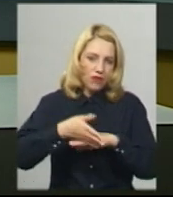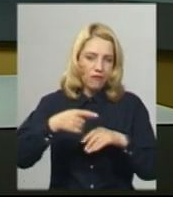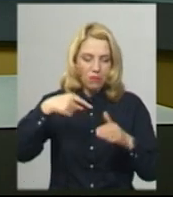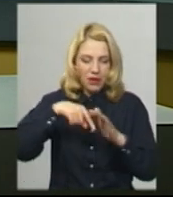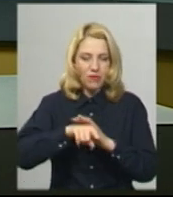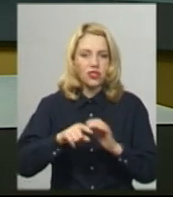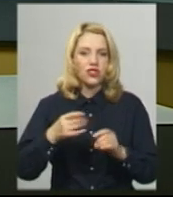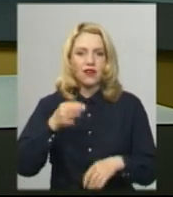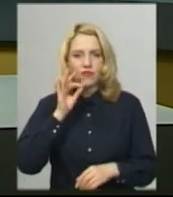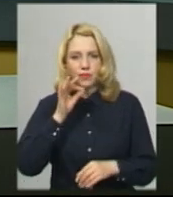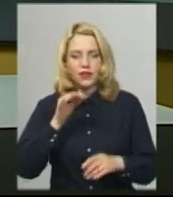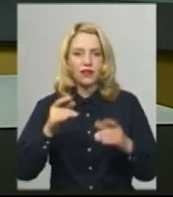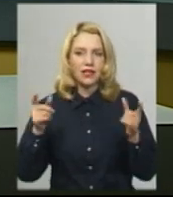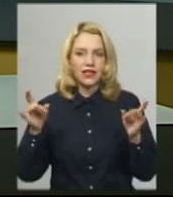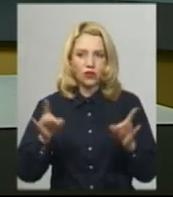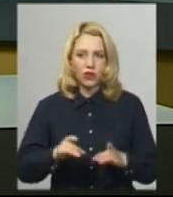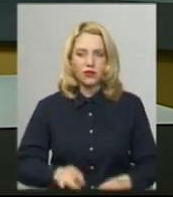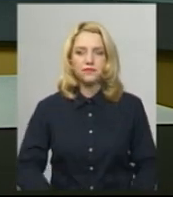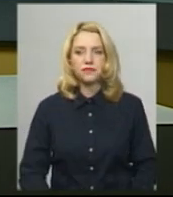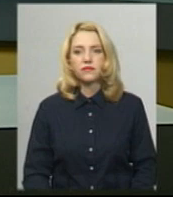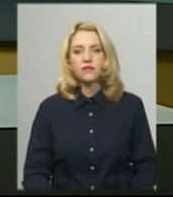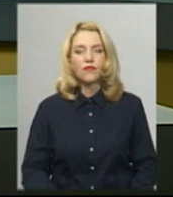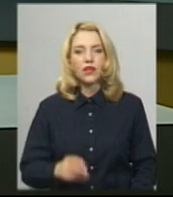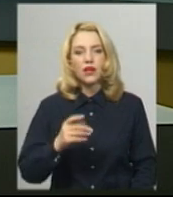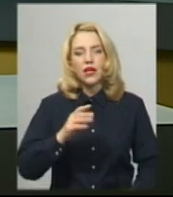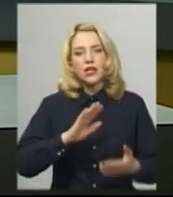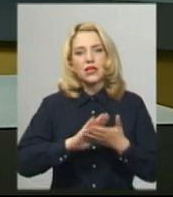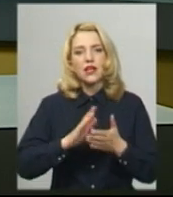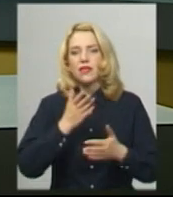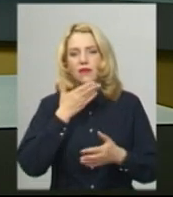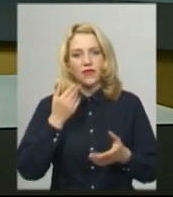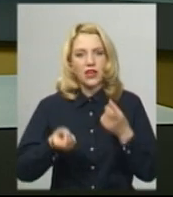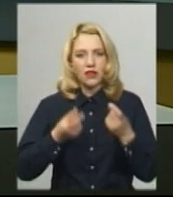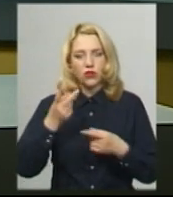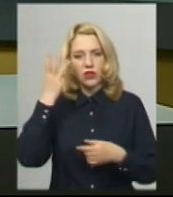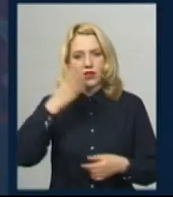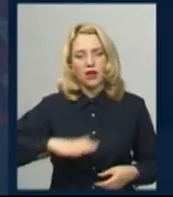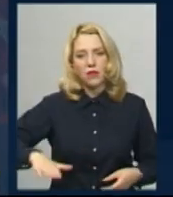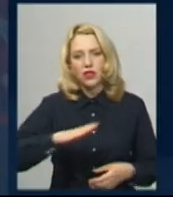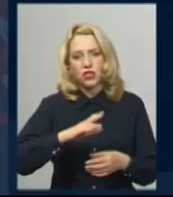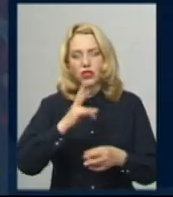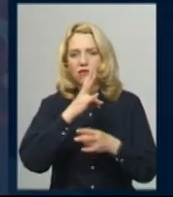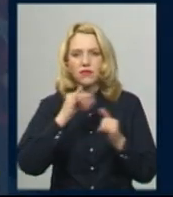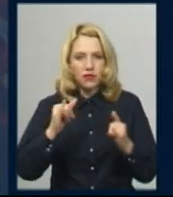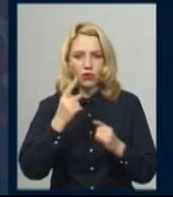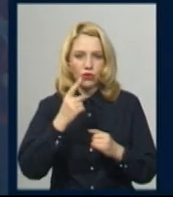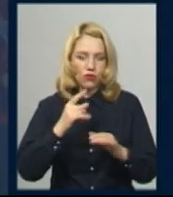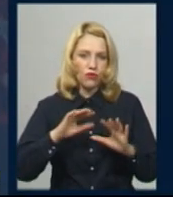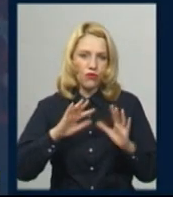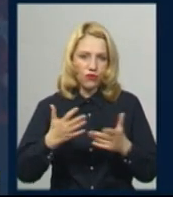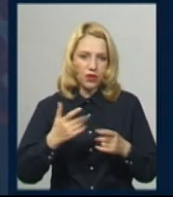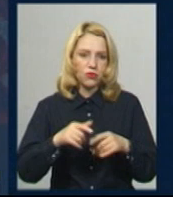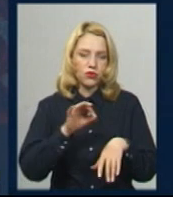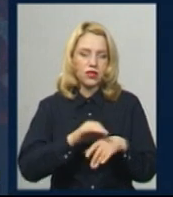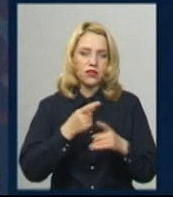На Хмельниччині станом на 18.30 не виявили нових випадків COVID-19. Це останні офіційні дані про